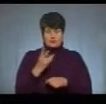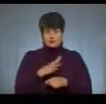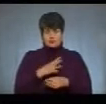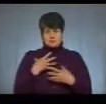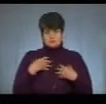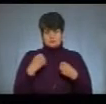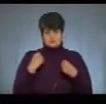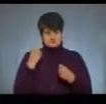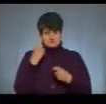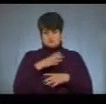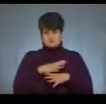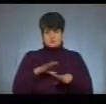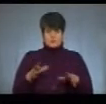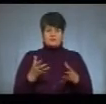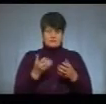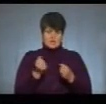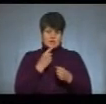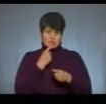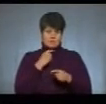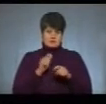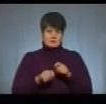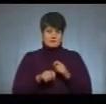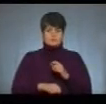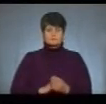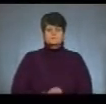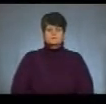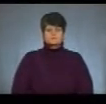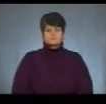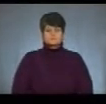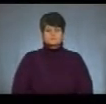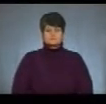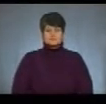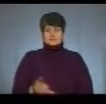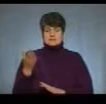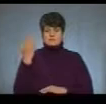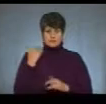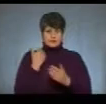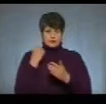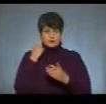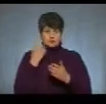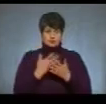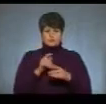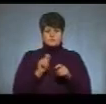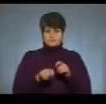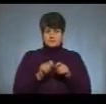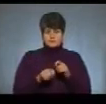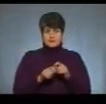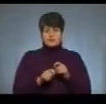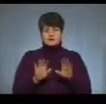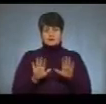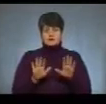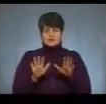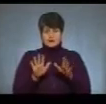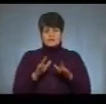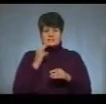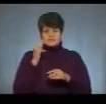у них взяли кров для перевірки навміст алкоголю. Триває слідство. За попередньою версією слідчих, даним дорожньо-транспортна пригода сталася